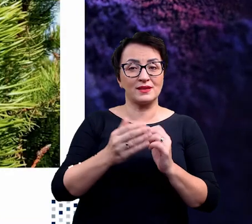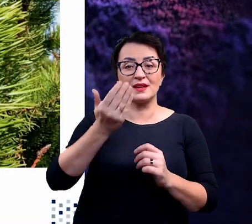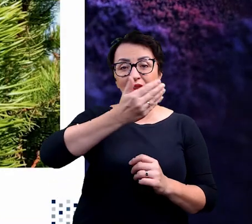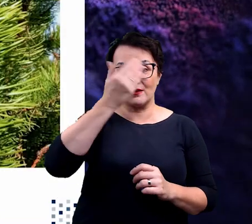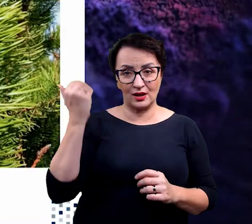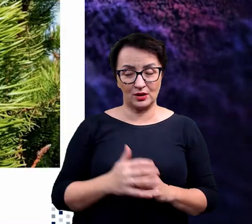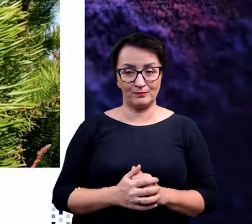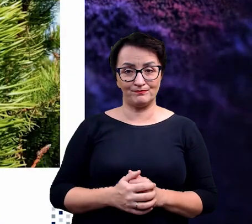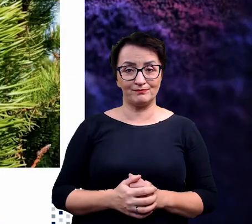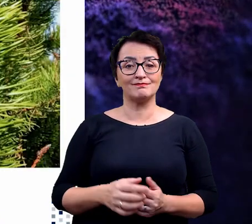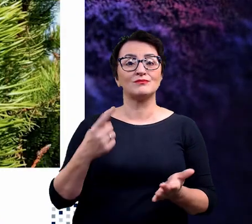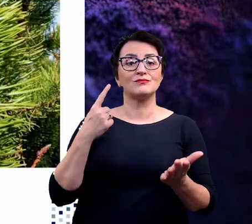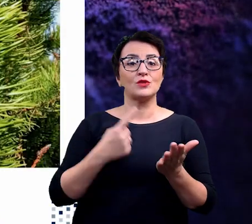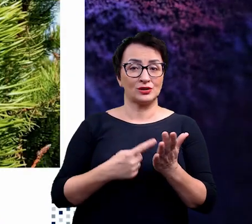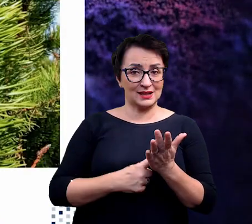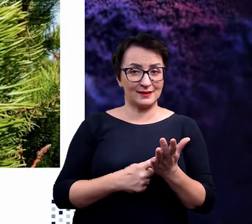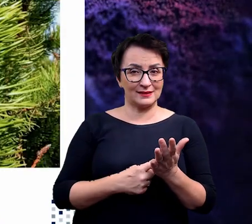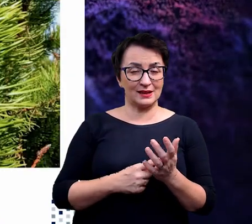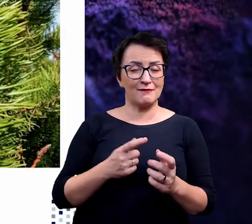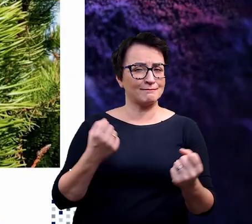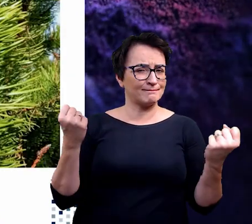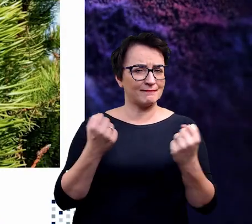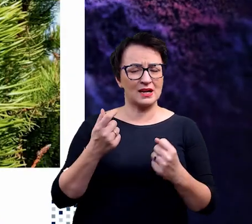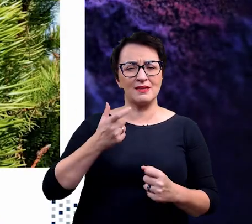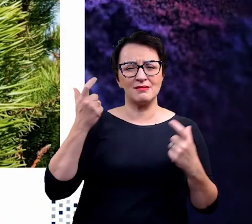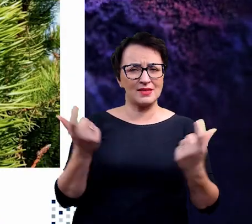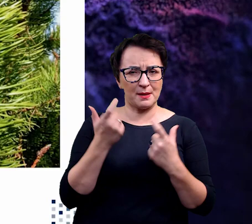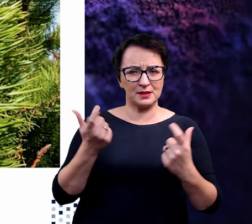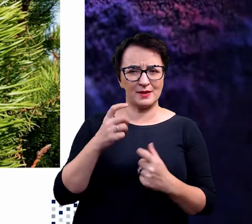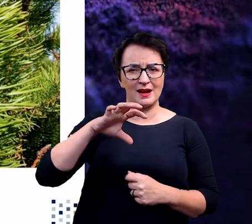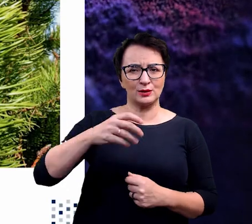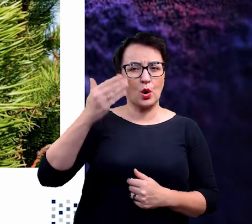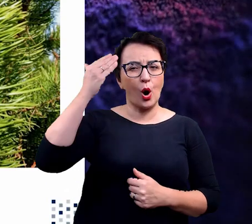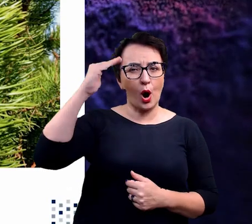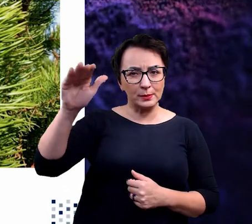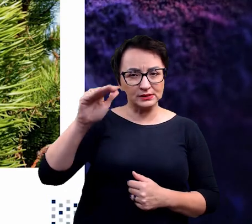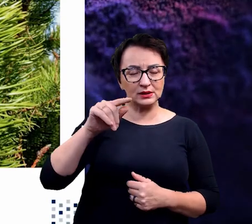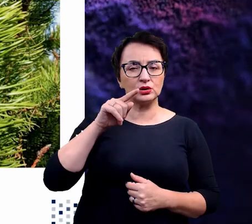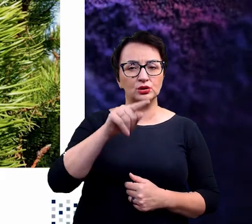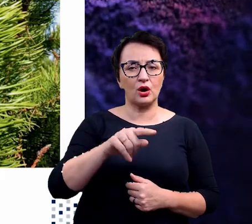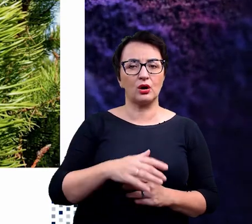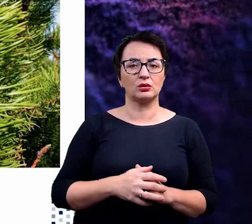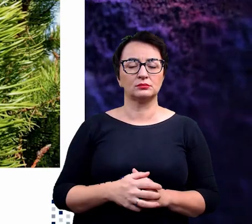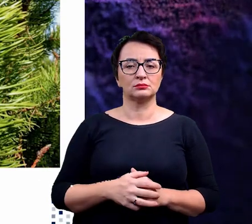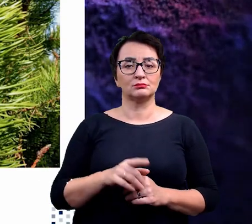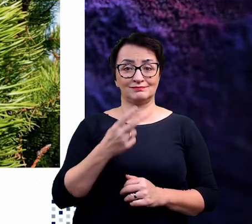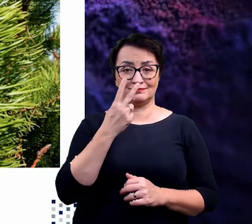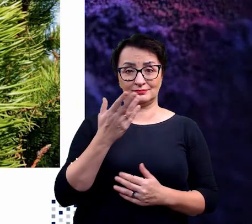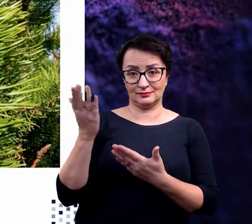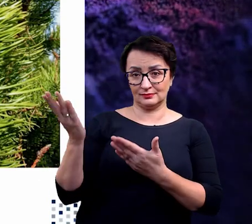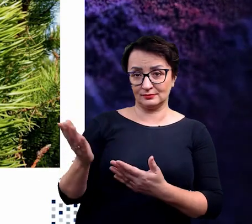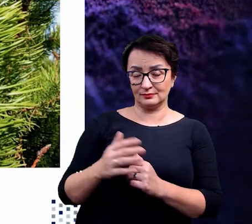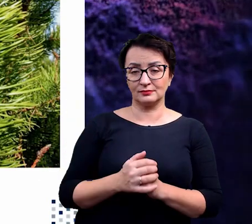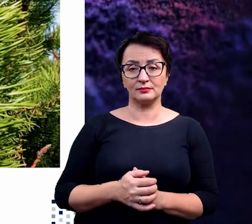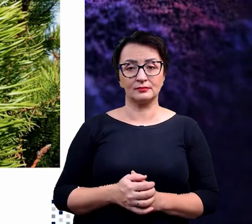Ostatnim i moim zdaniem najbardziej niebezpiecznym gatunkiem obcym na Islandii obecnie jest sosna wydmowa, pinus contorta. Gatunek ten